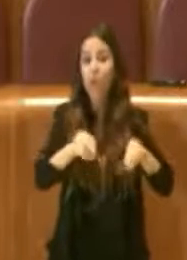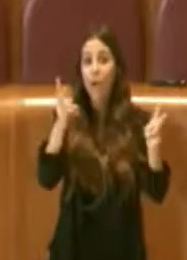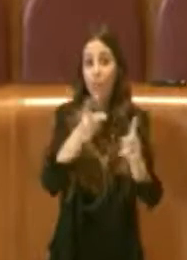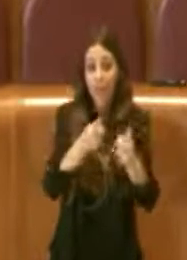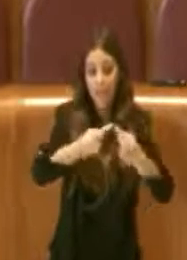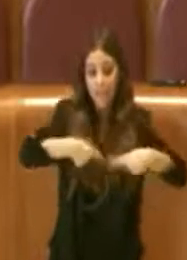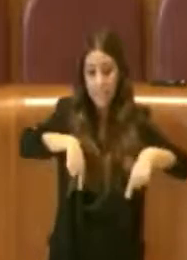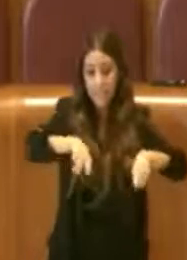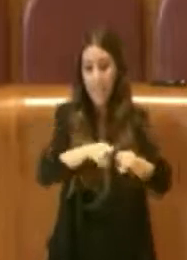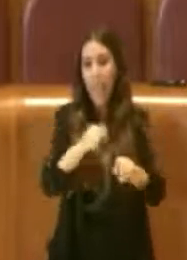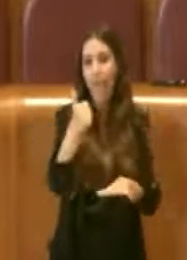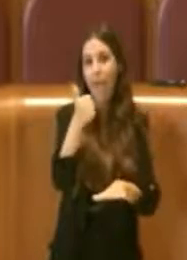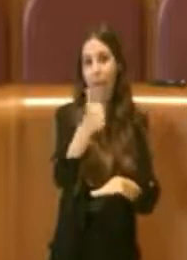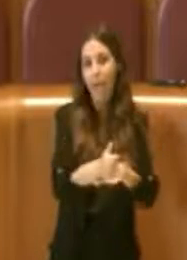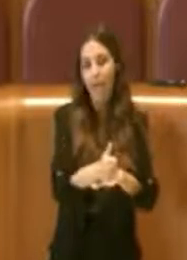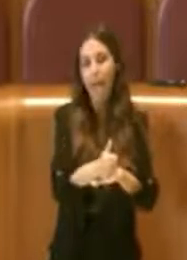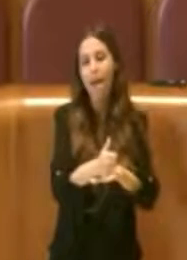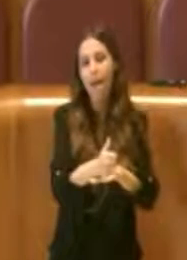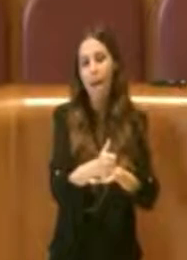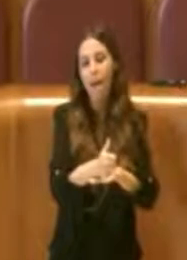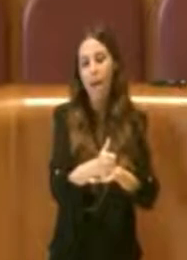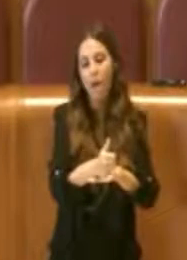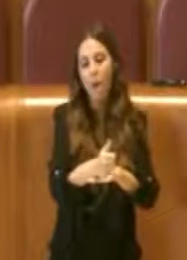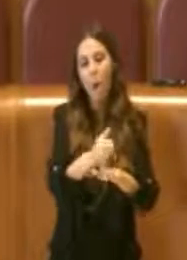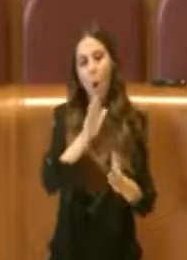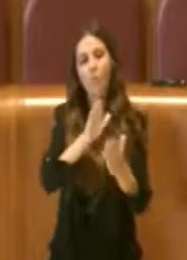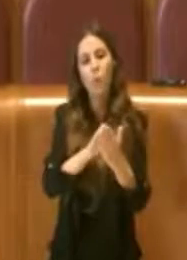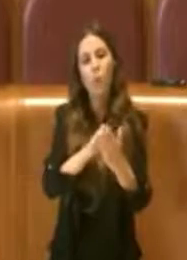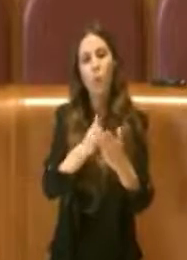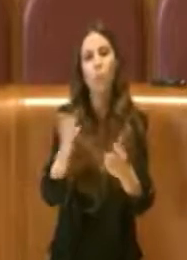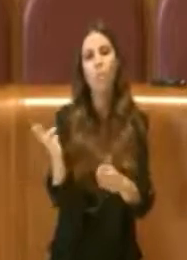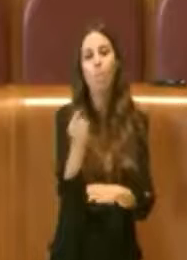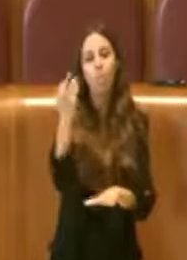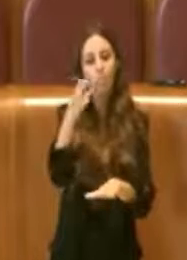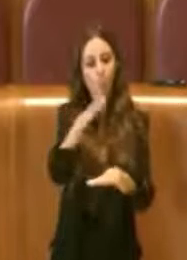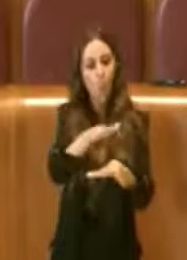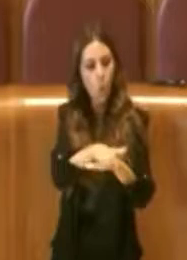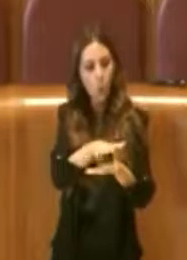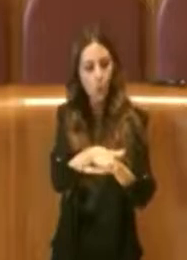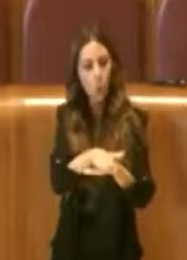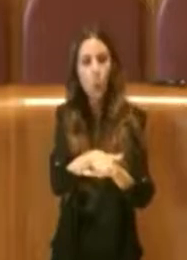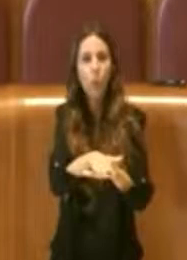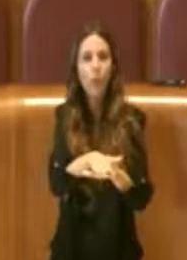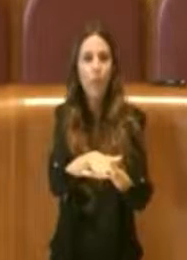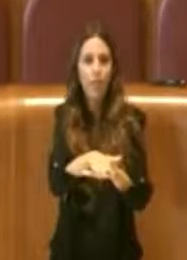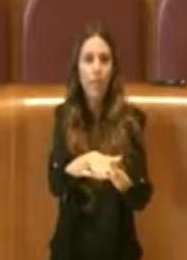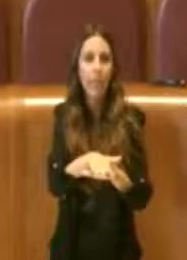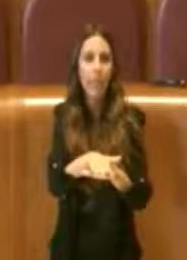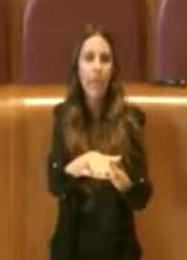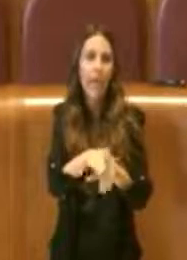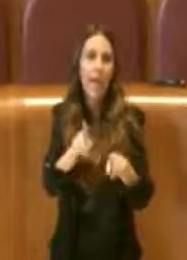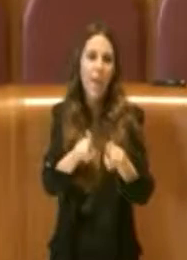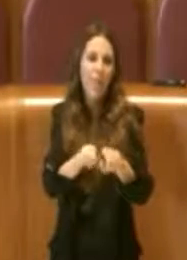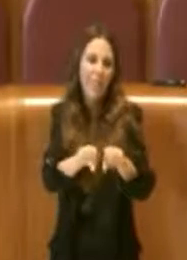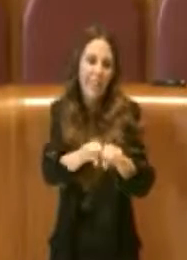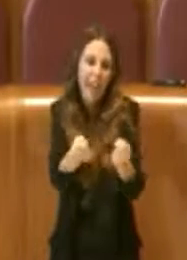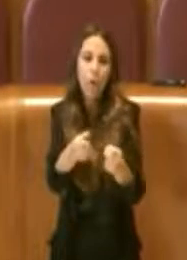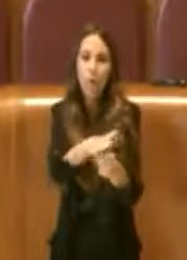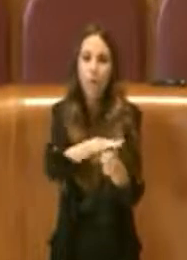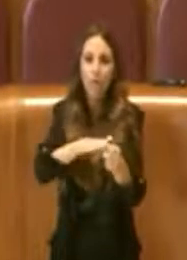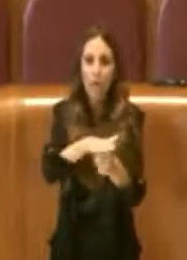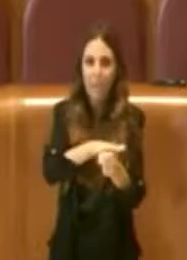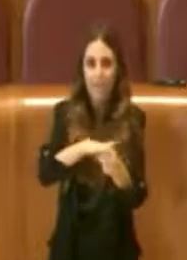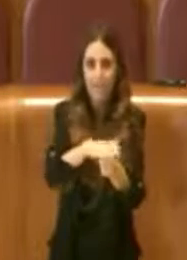Capitolina a un lutto così grave che ha colpito la famiglia di Francesco, ma proprio